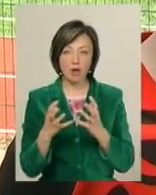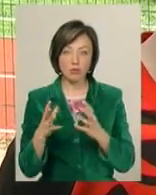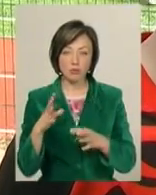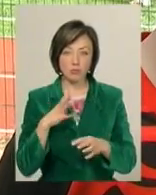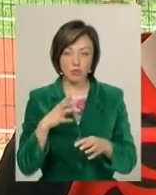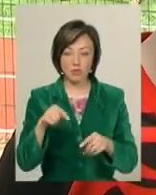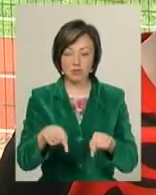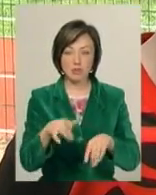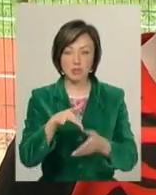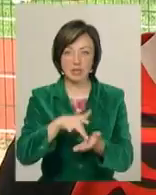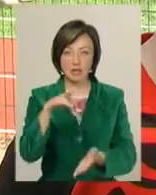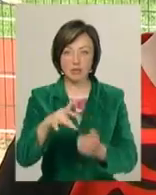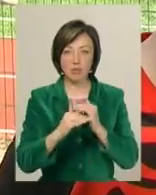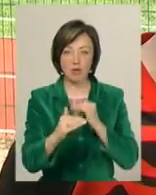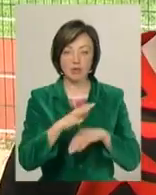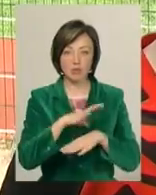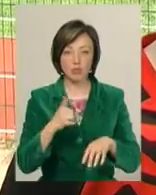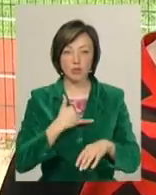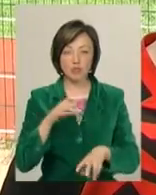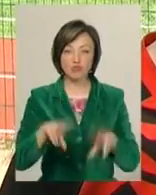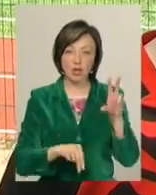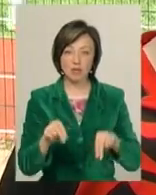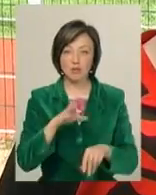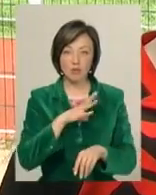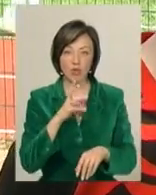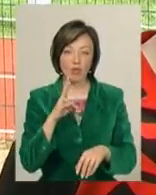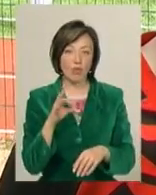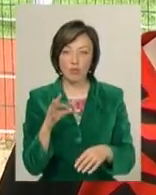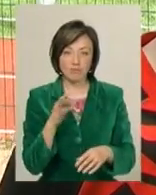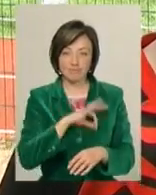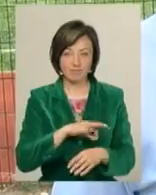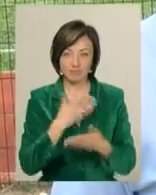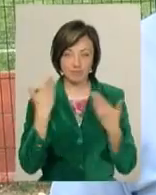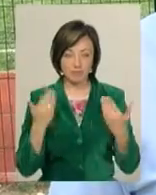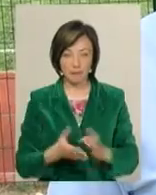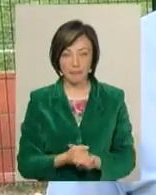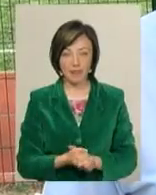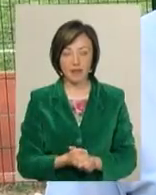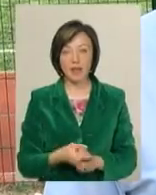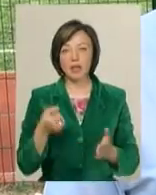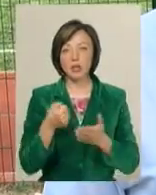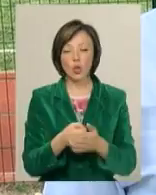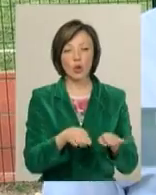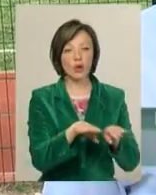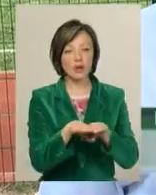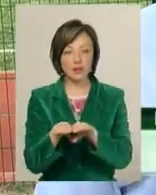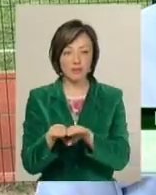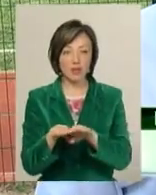Ну і центра поля теж не було. У нас були шанси, але не використали їх. До рівня